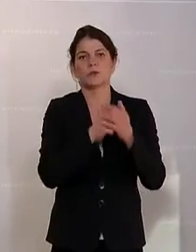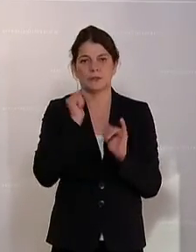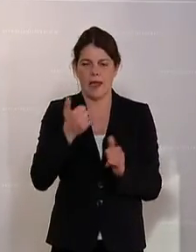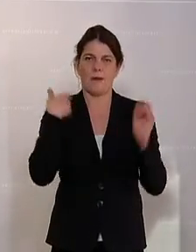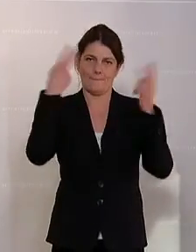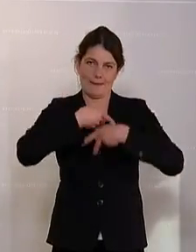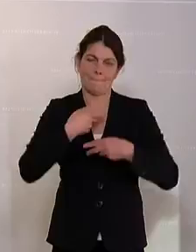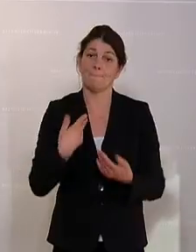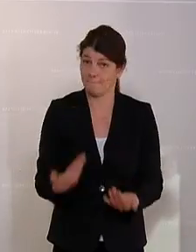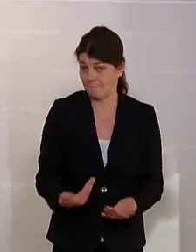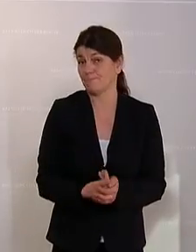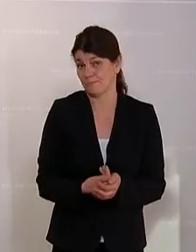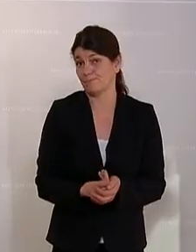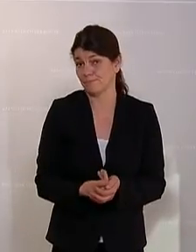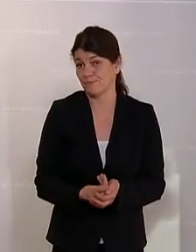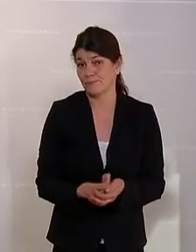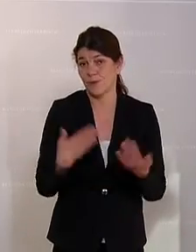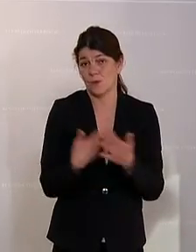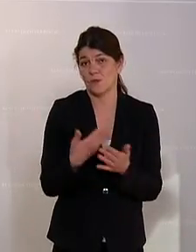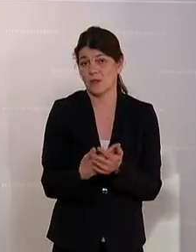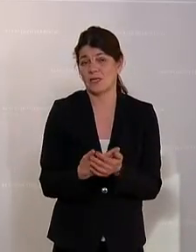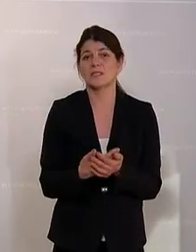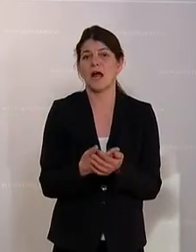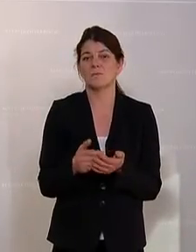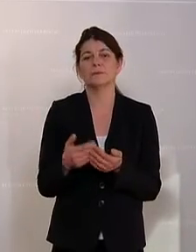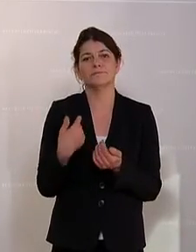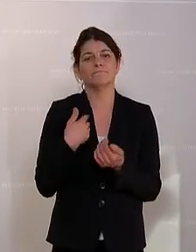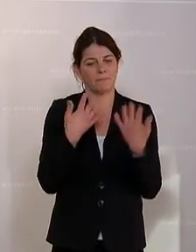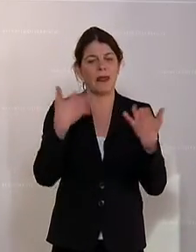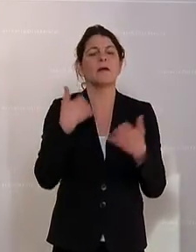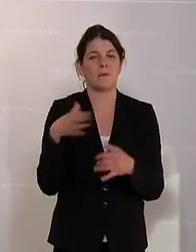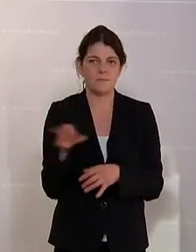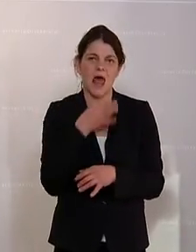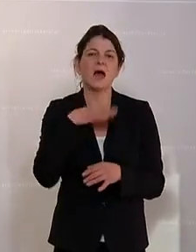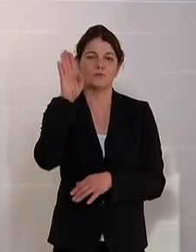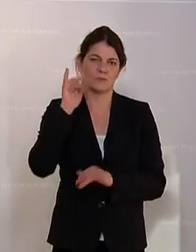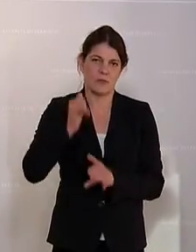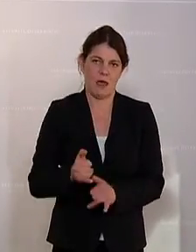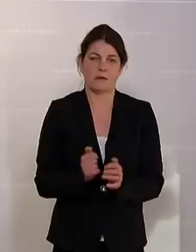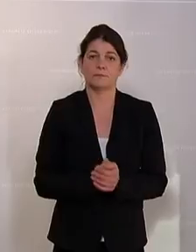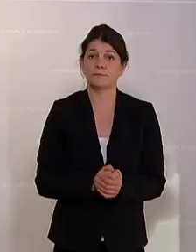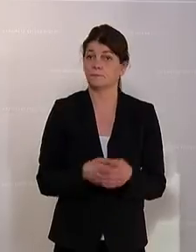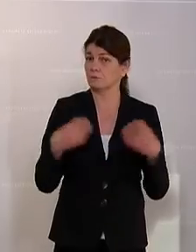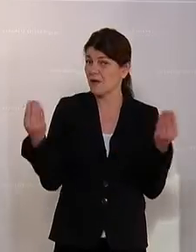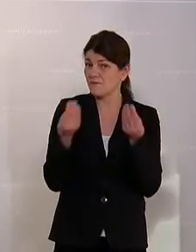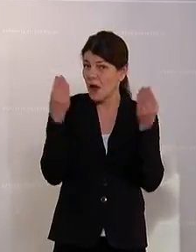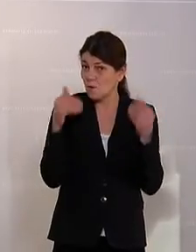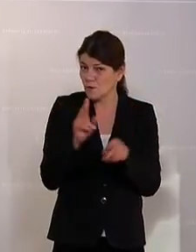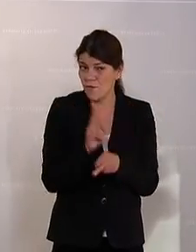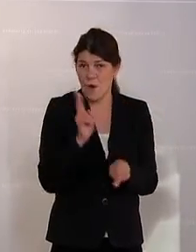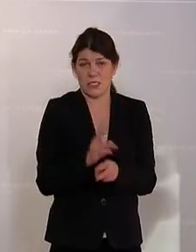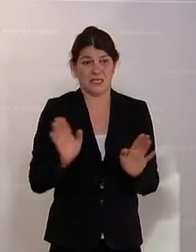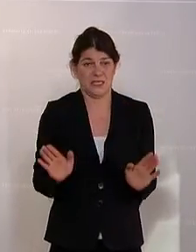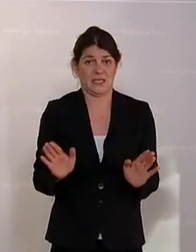im Plenum auch mittragen. Warum müssen wir vorsichtig sein mit